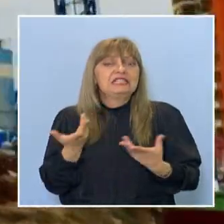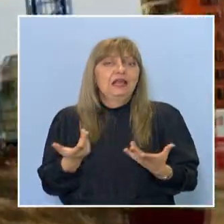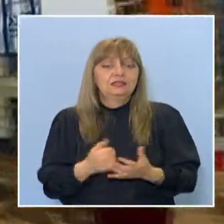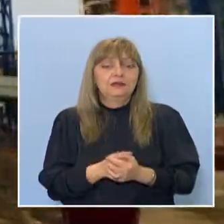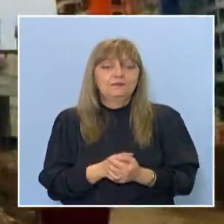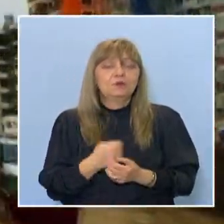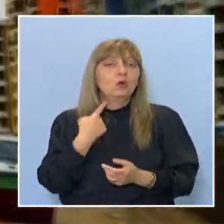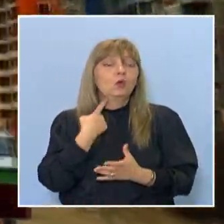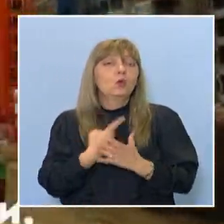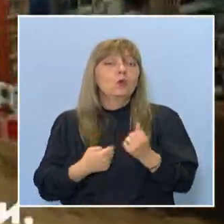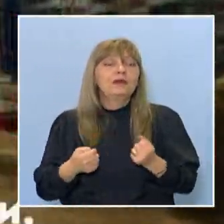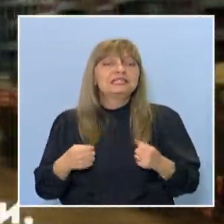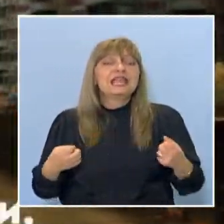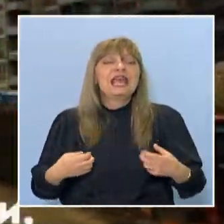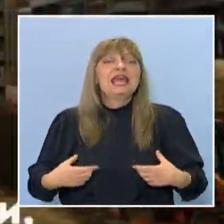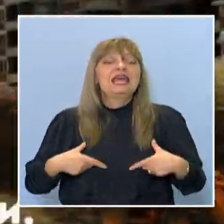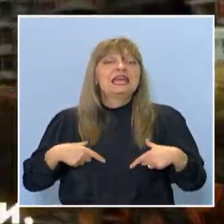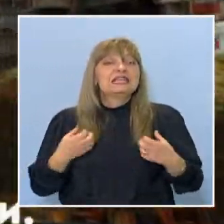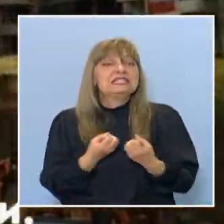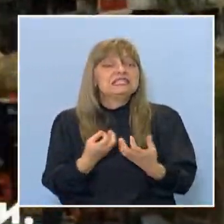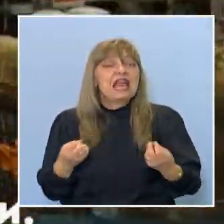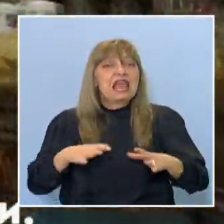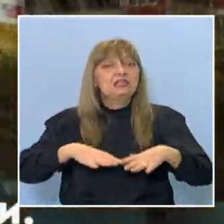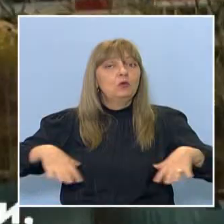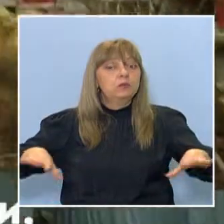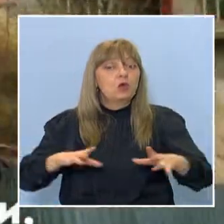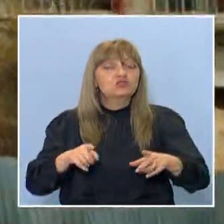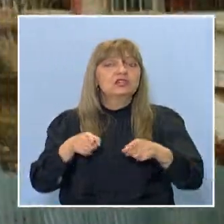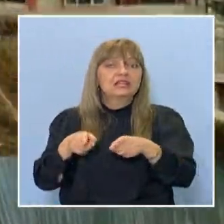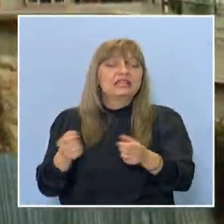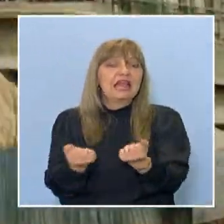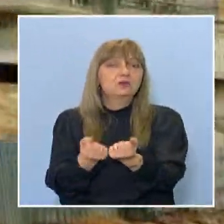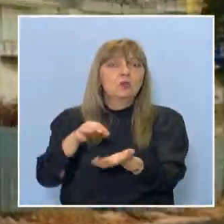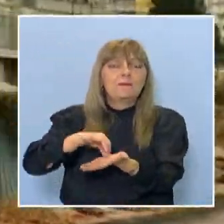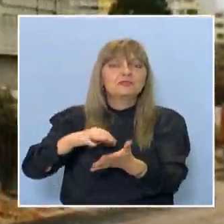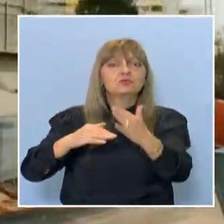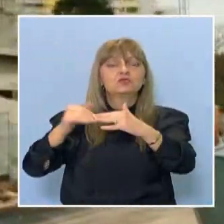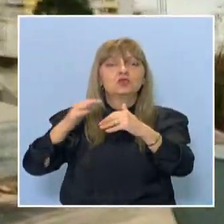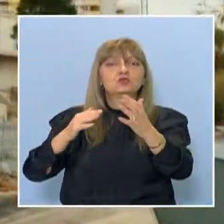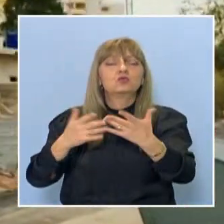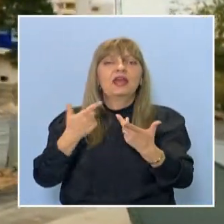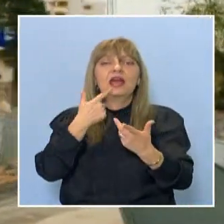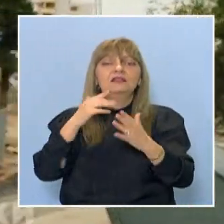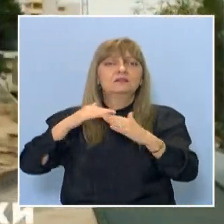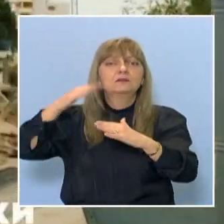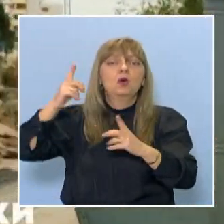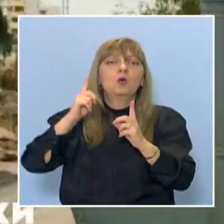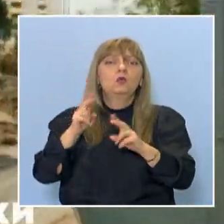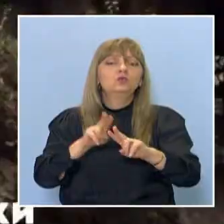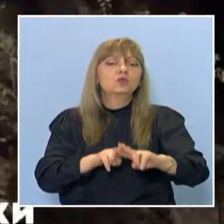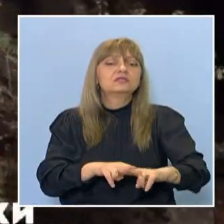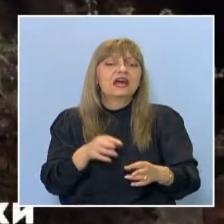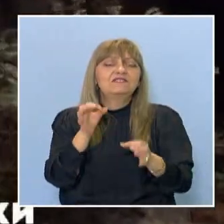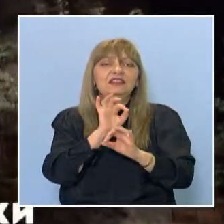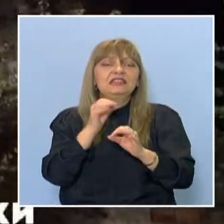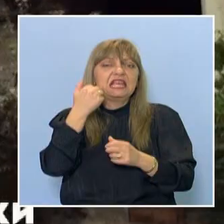Кубят се зелени площи, на тяхно място се строят кооперации, които остават пустеещи. Има и